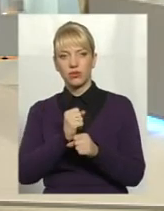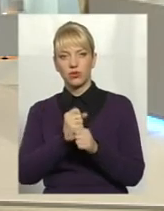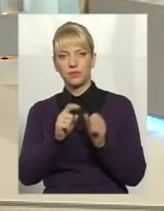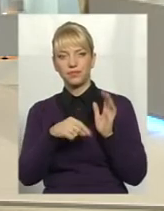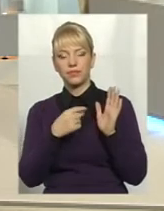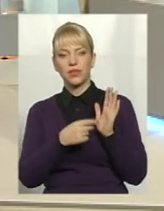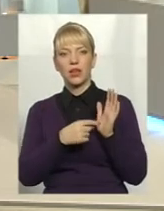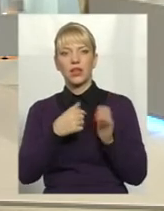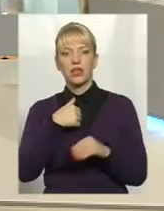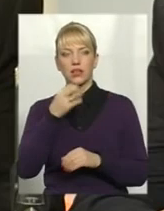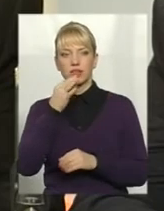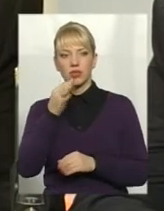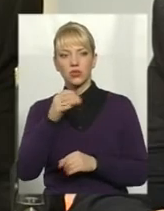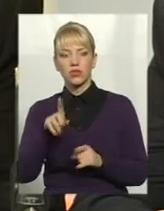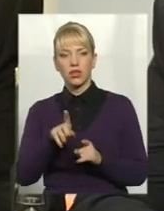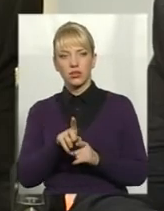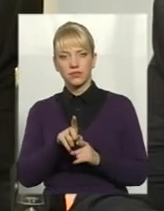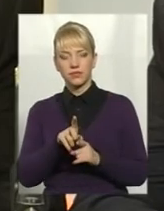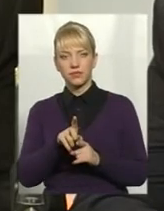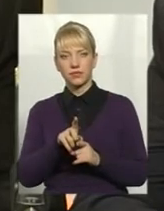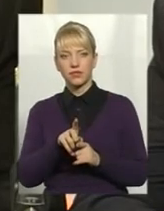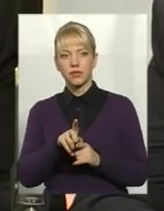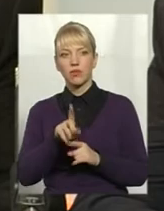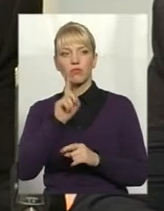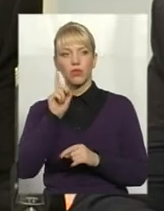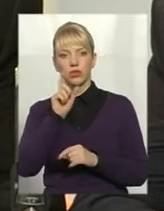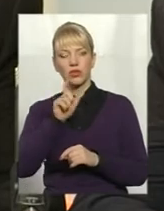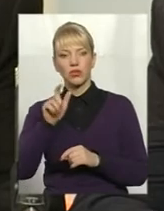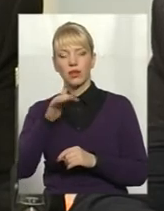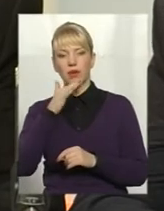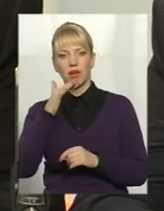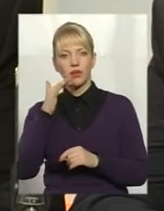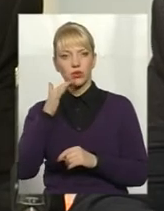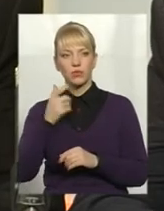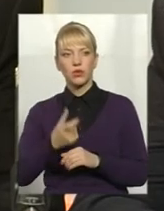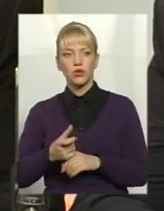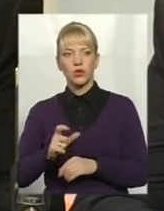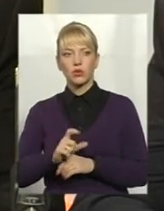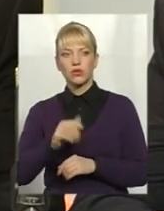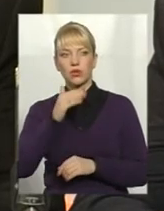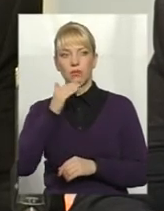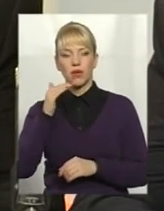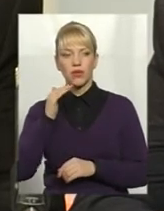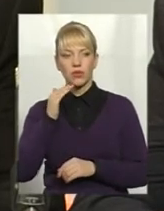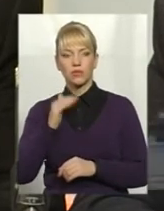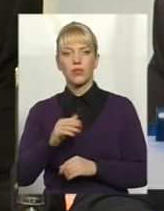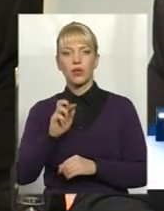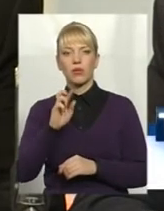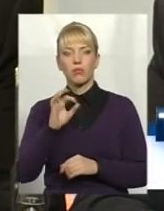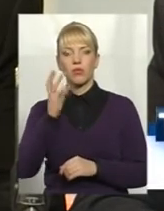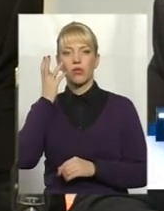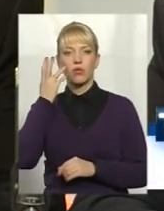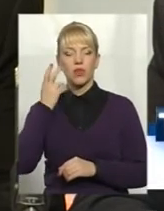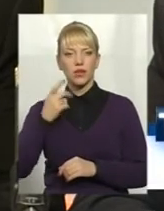Я скажу так. Молодих людей багато. Дуже багато. Бо коли